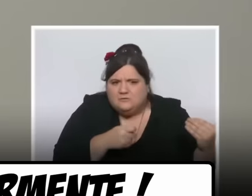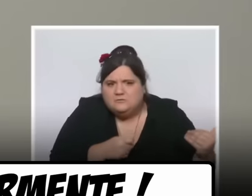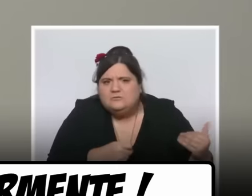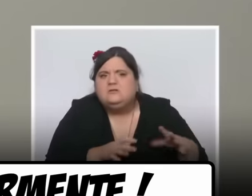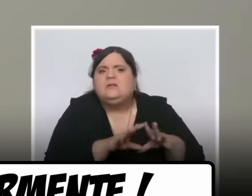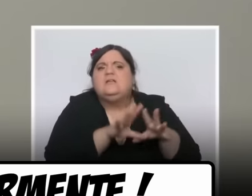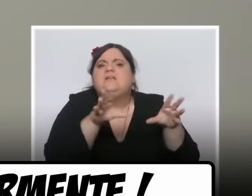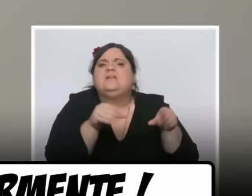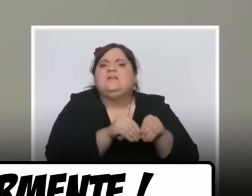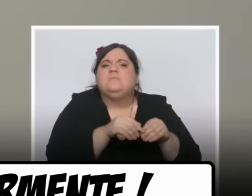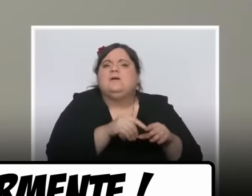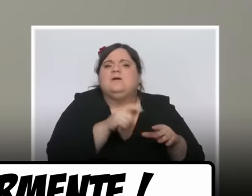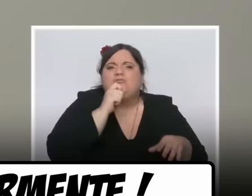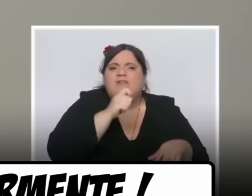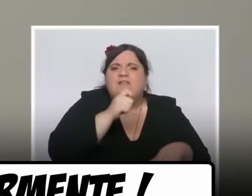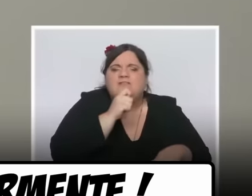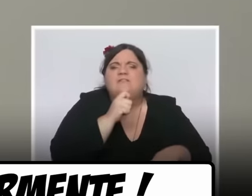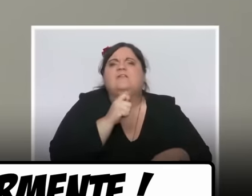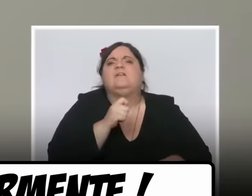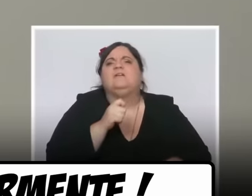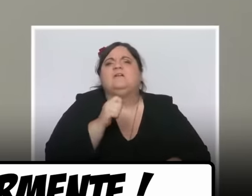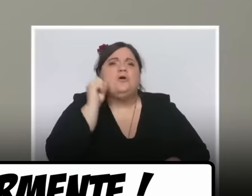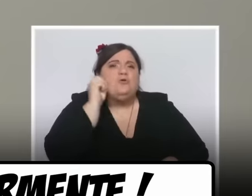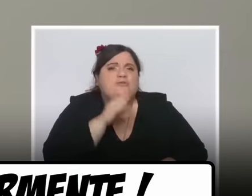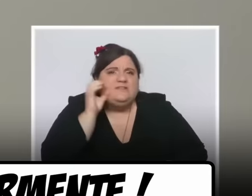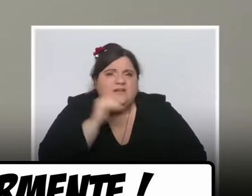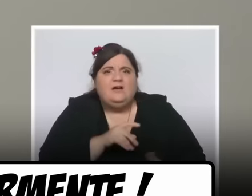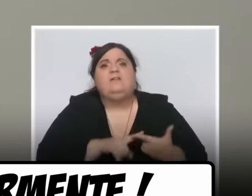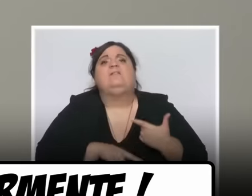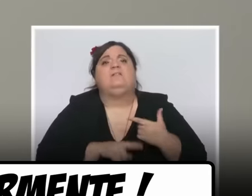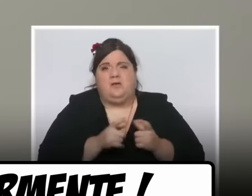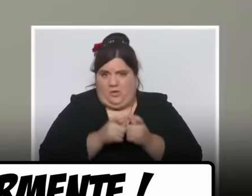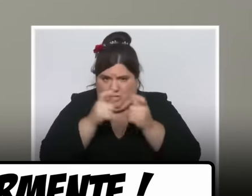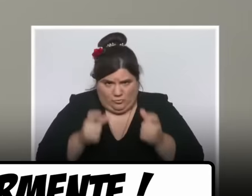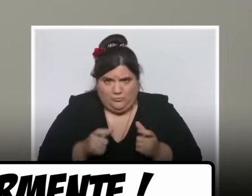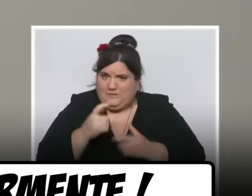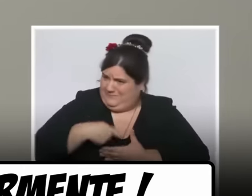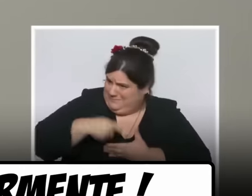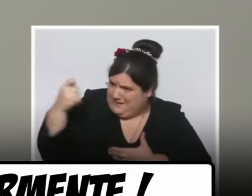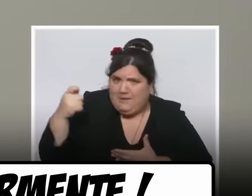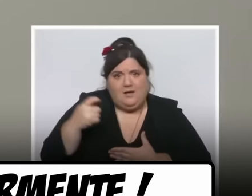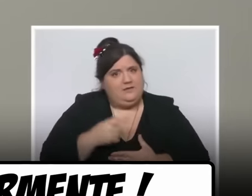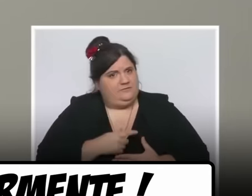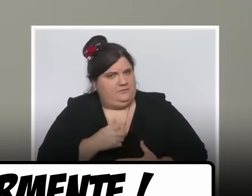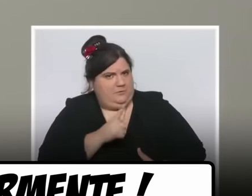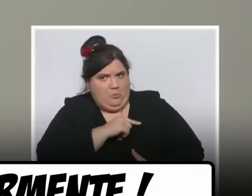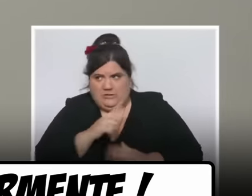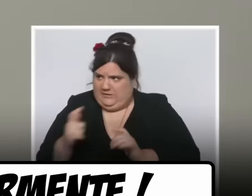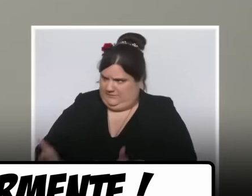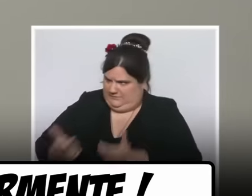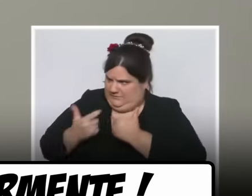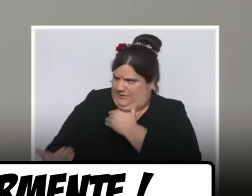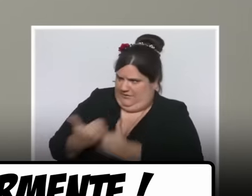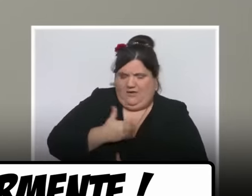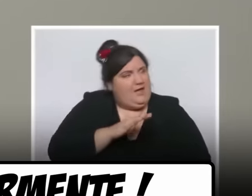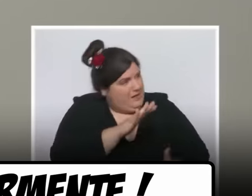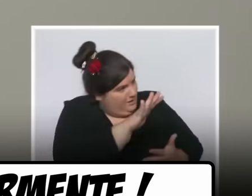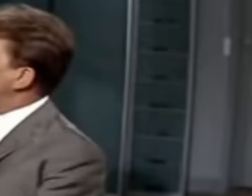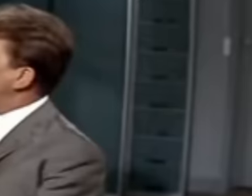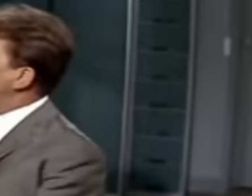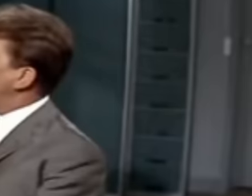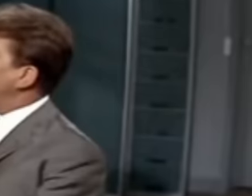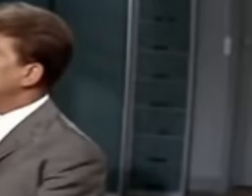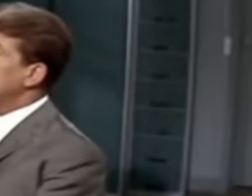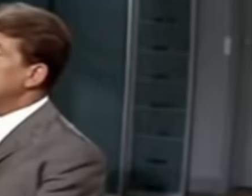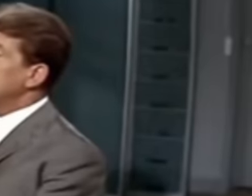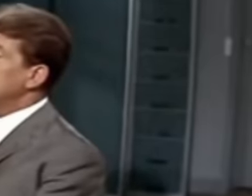Quotidien, mais aussi les locaux de Mediapart. Est-ce qu'on n pas dans un contexte quand même d'intimidation des journalistes en Les locaux de Mediapart, c'était pour un problème fiscal, me semble-t